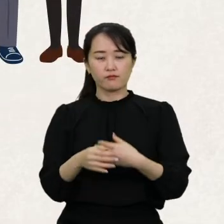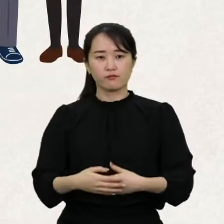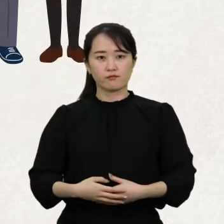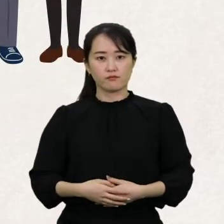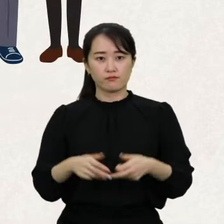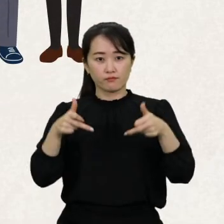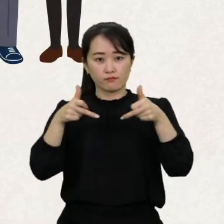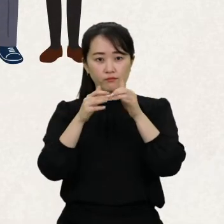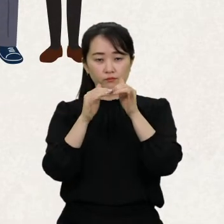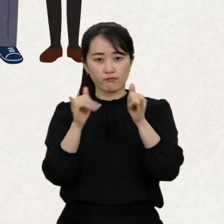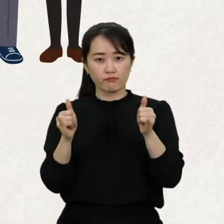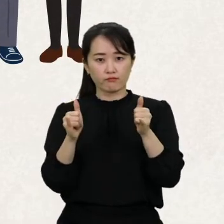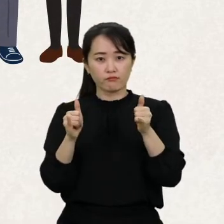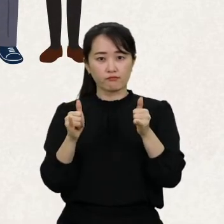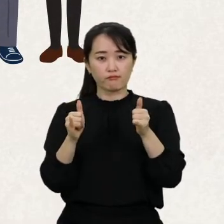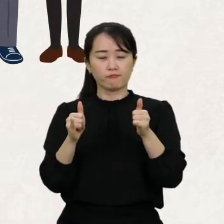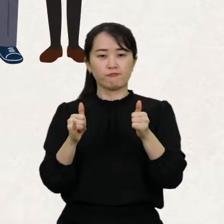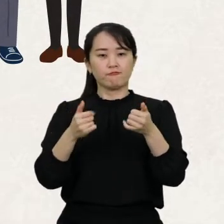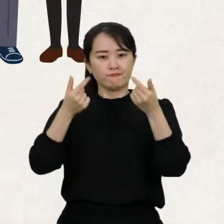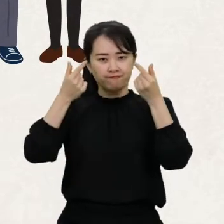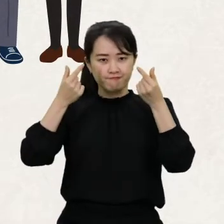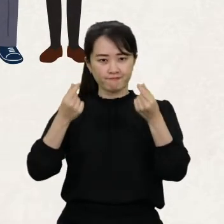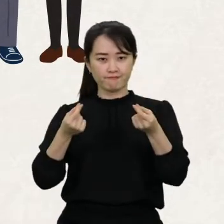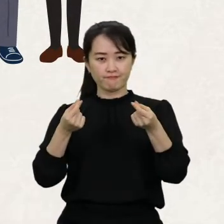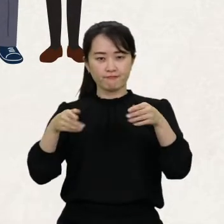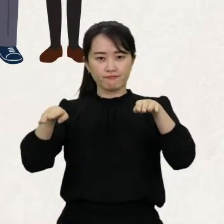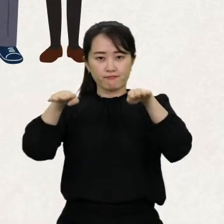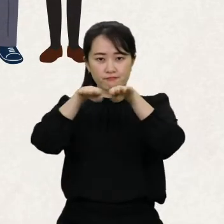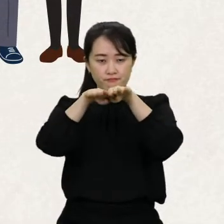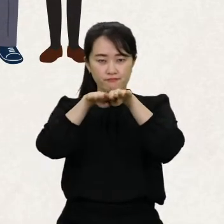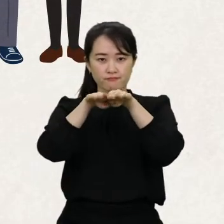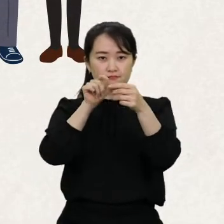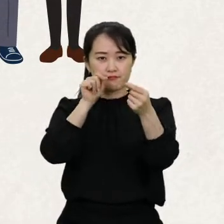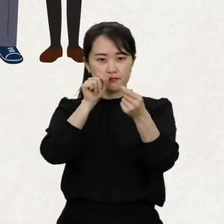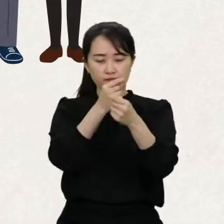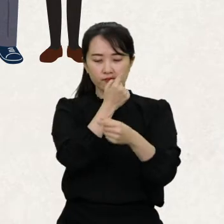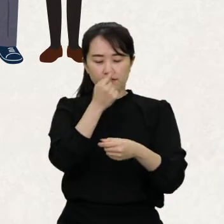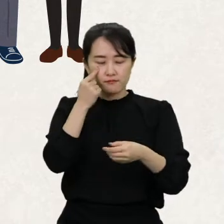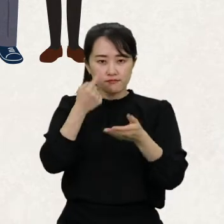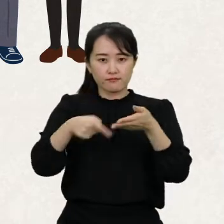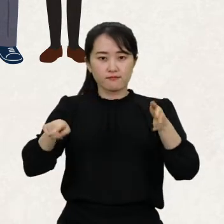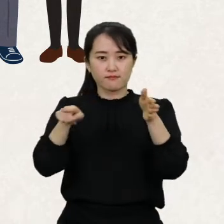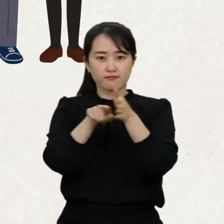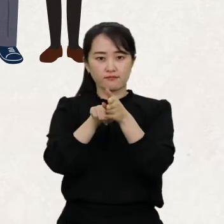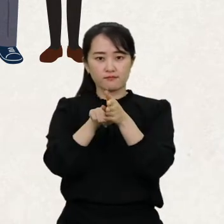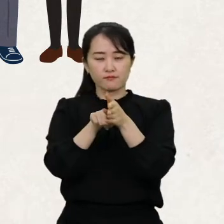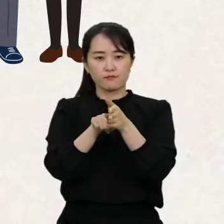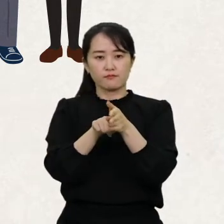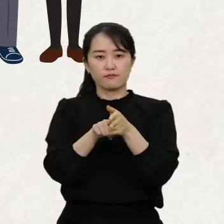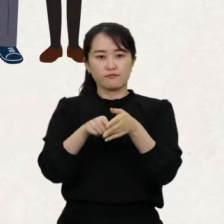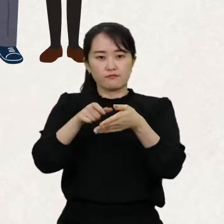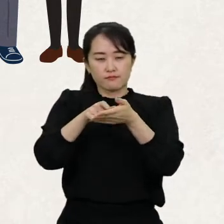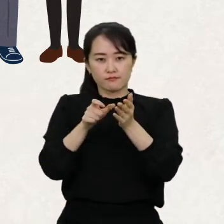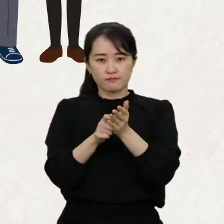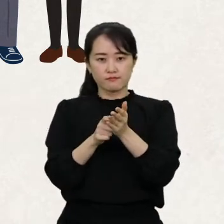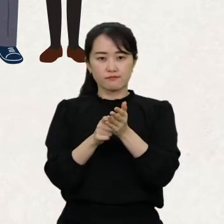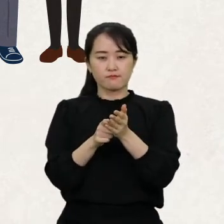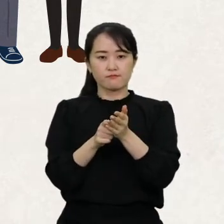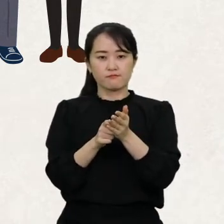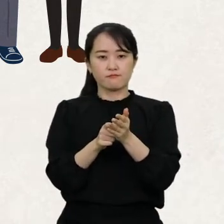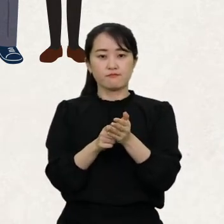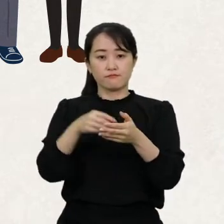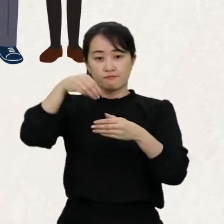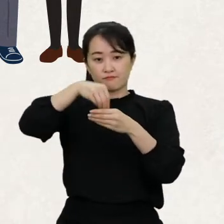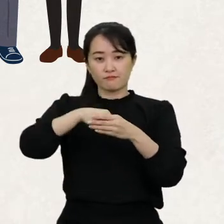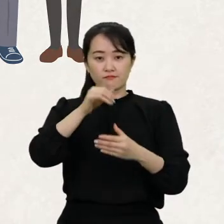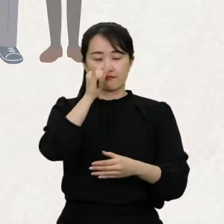장애인이 다른 사람들과 동등하게 접근성을 보장받을 수 있도록 적절한 조치를 취해야 한다는 내용이 포함되어